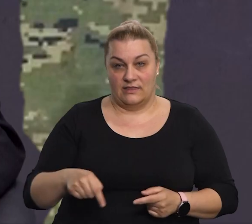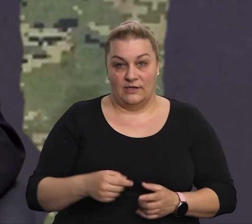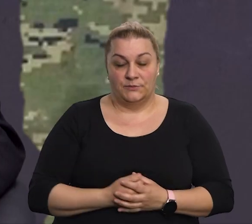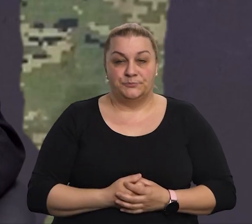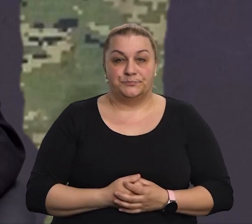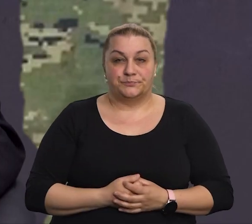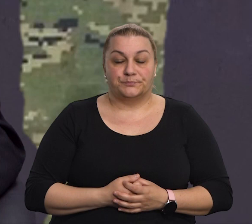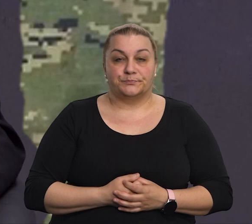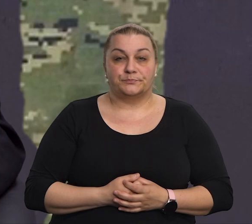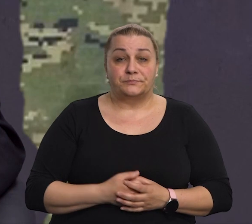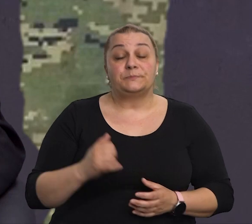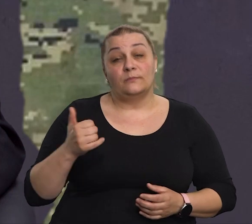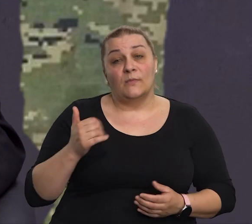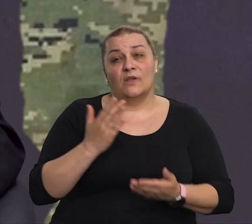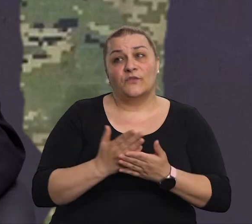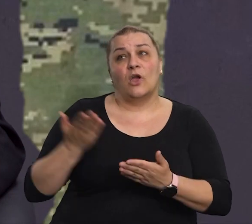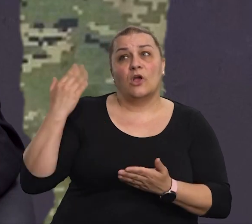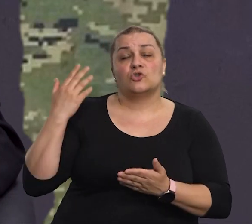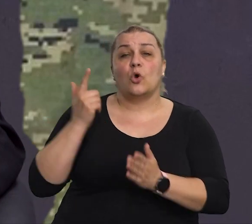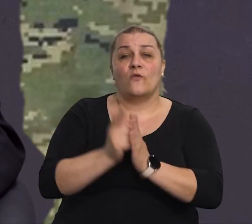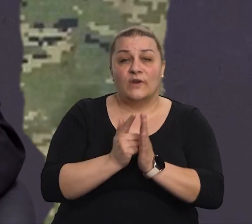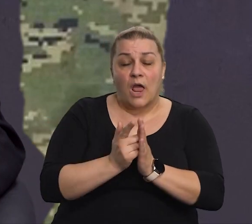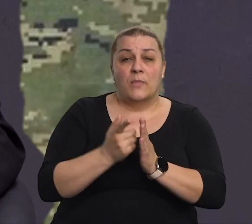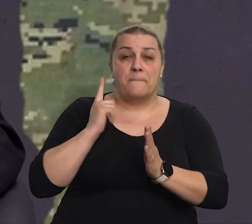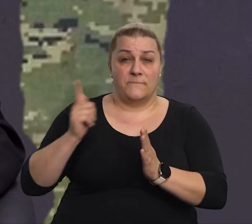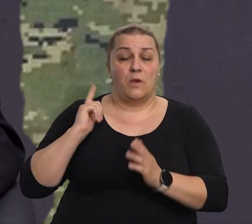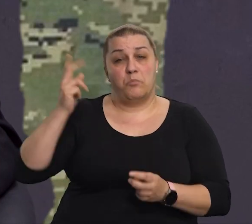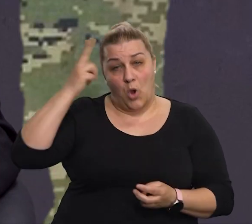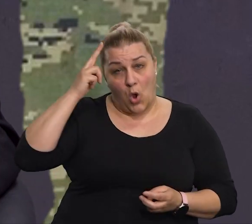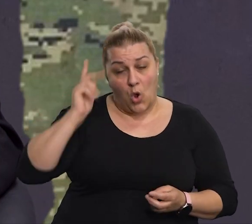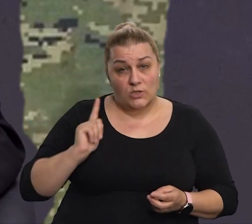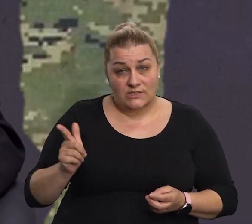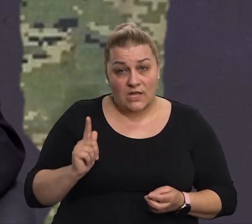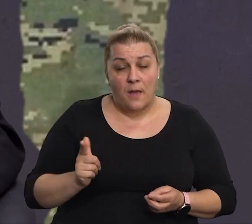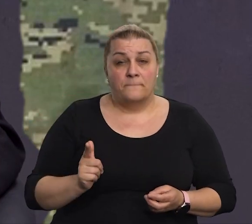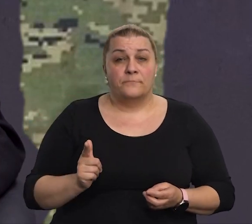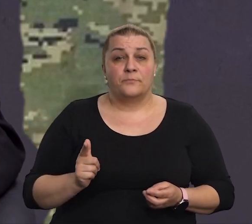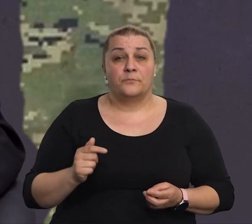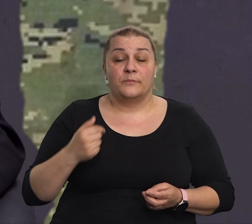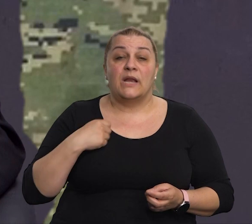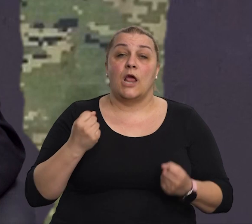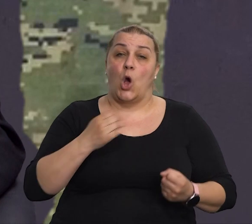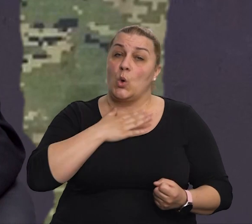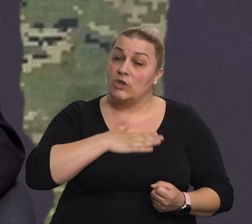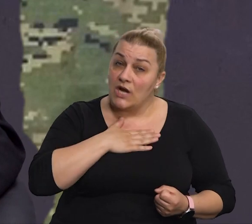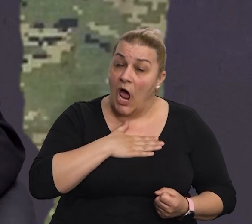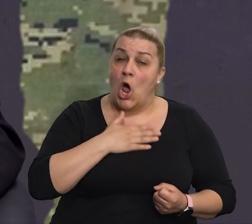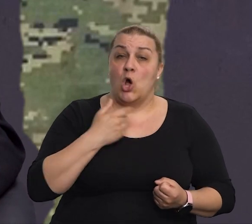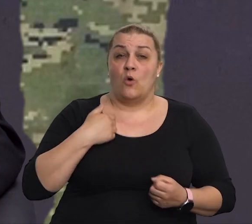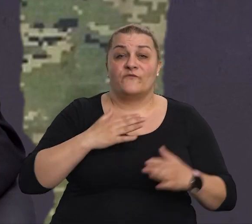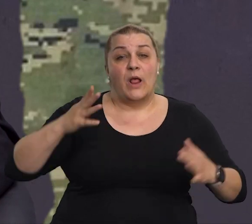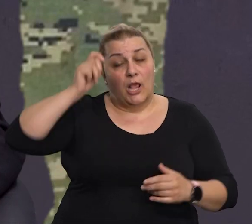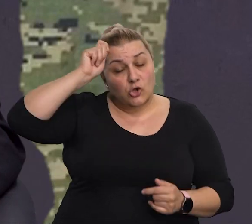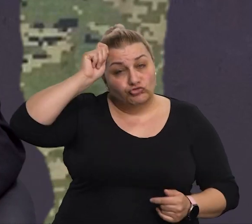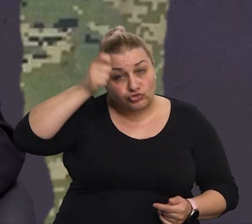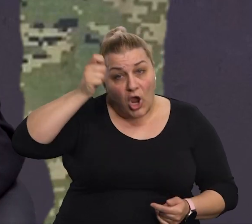je, evo, već je neko vrijeme, duže vrijeme da se poznamo, znamo mi osoba da mi je drago i šast mi da mogu sa